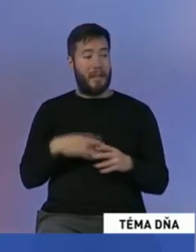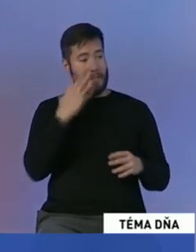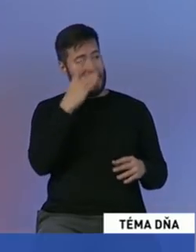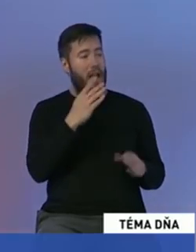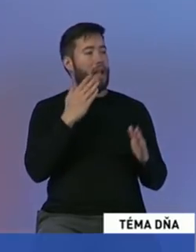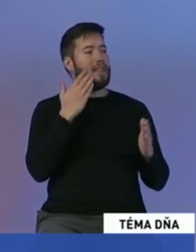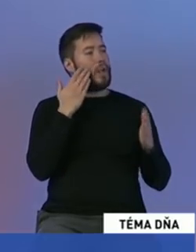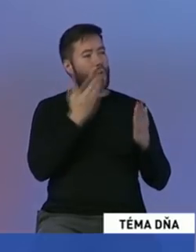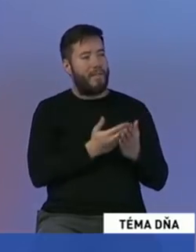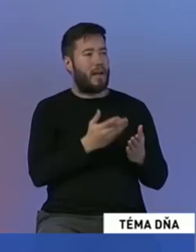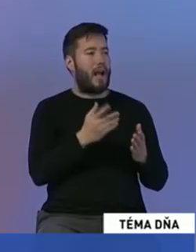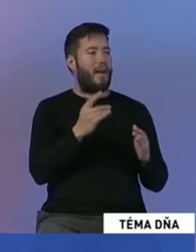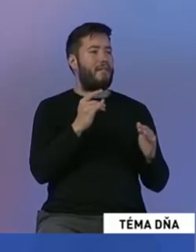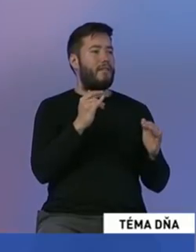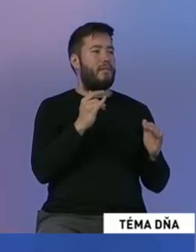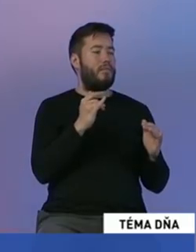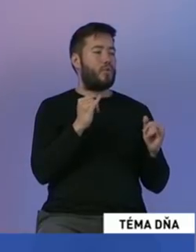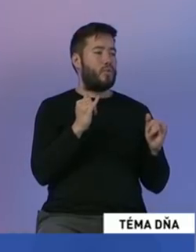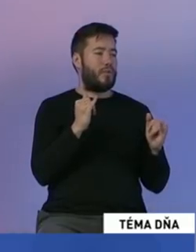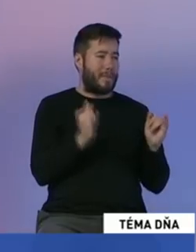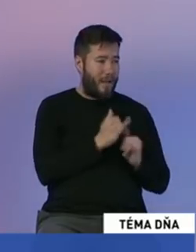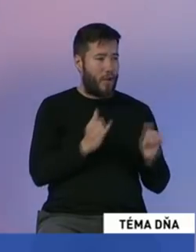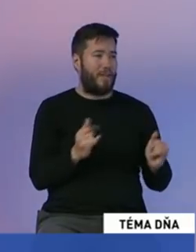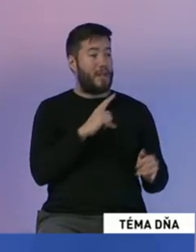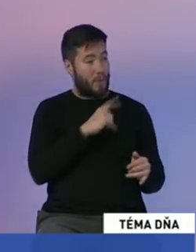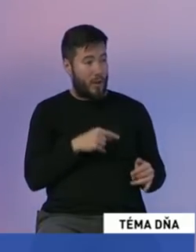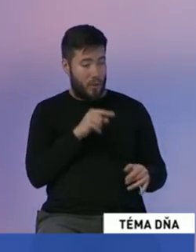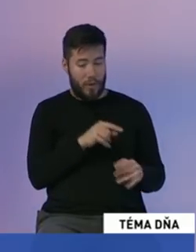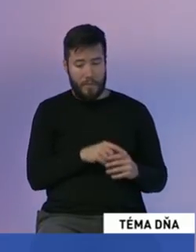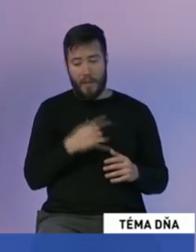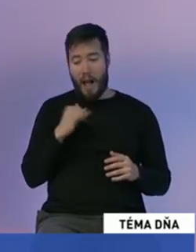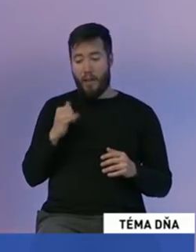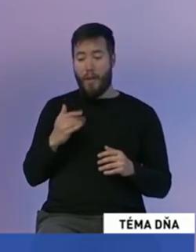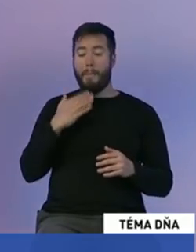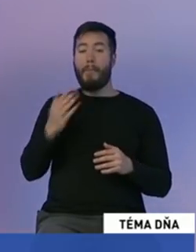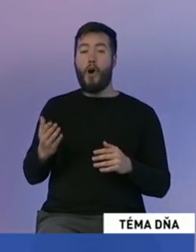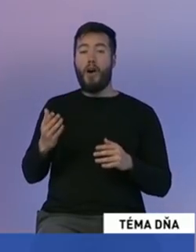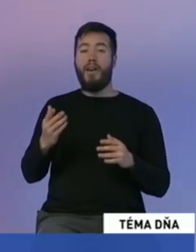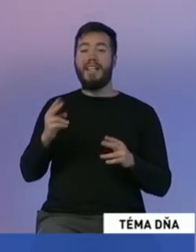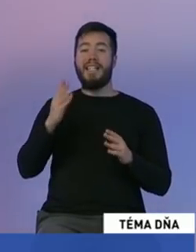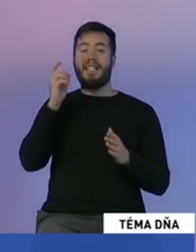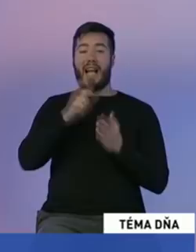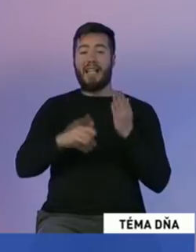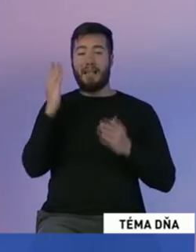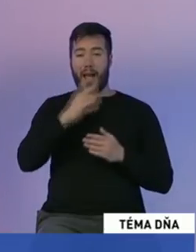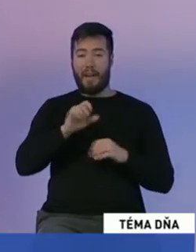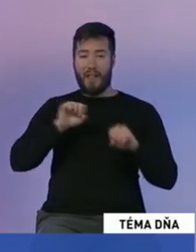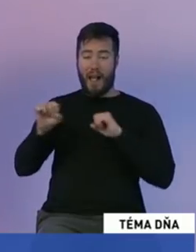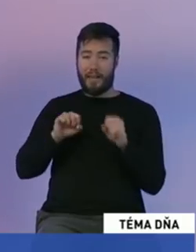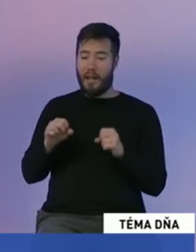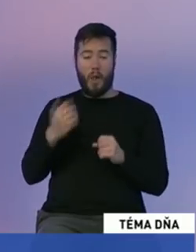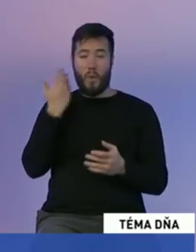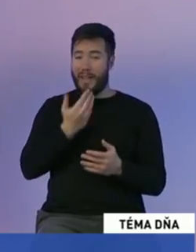najväčšie problémy podľa vás? Po tých rokoch, čo sme tu mali vládu smeru, inúch ľudia už neveria stranám, neveria v justíciu,